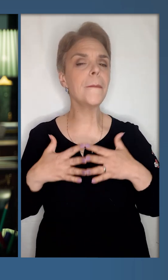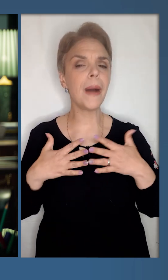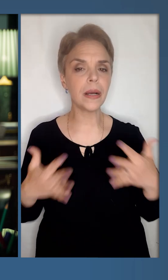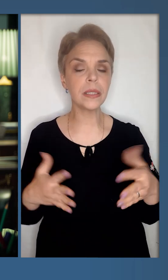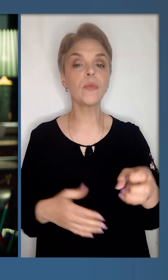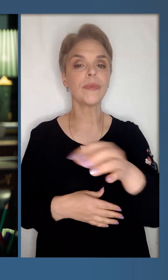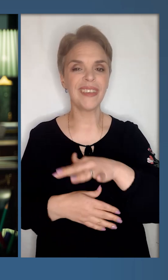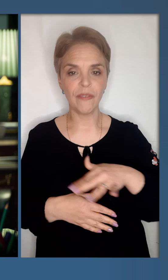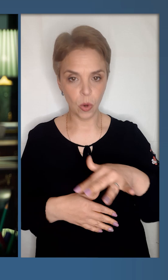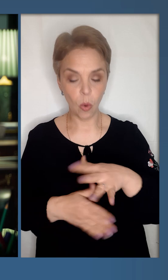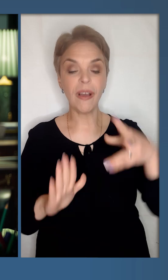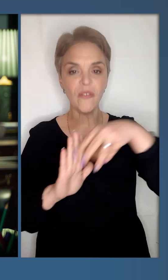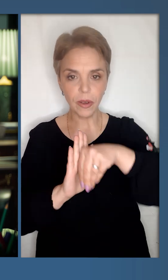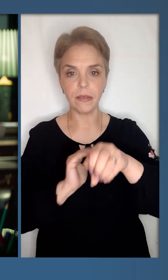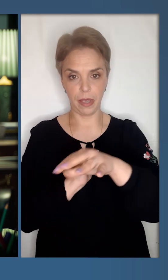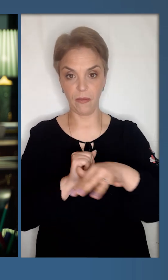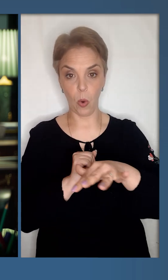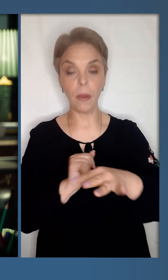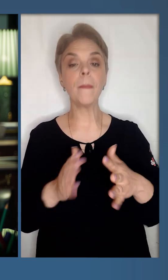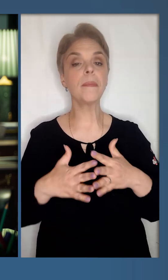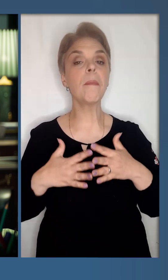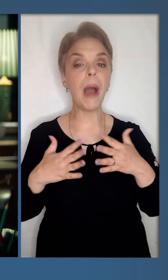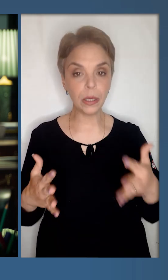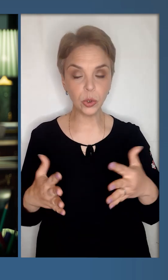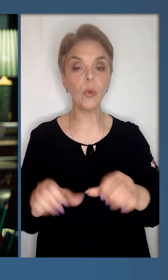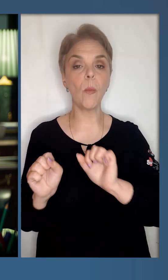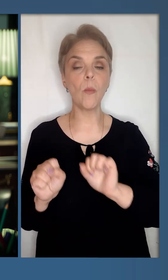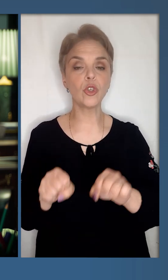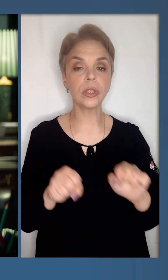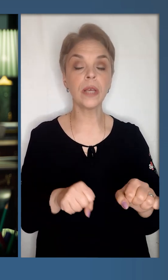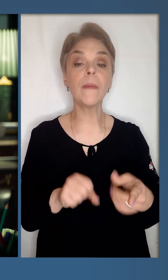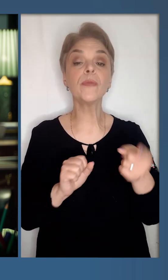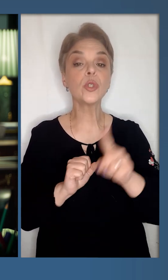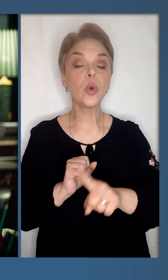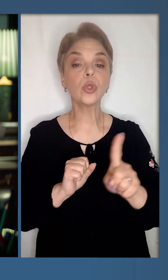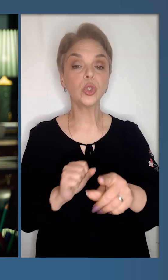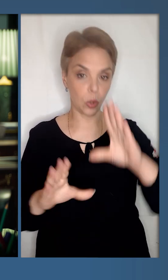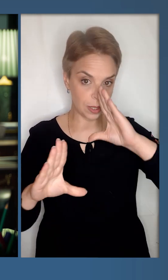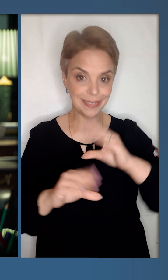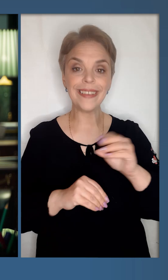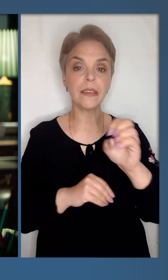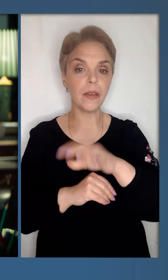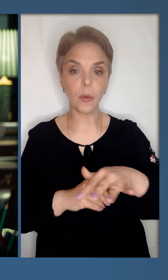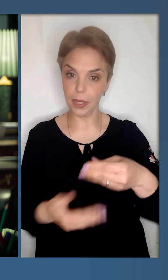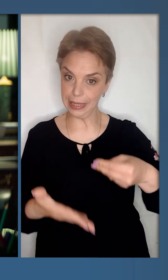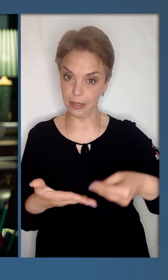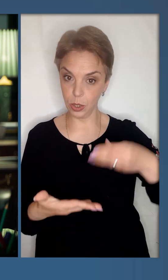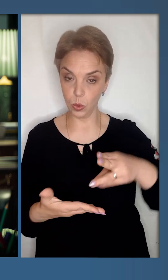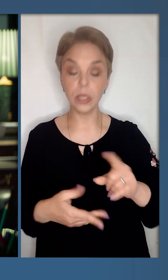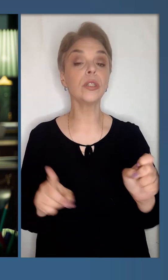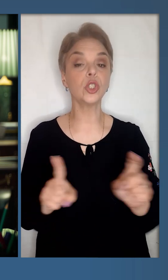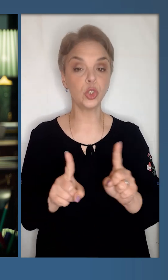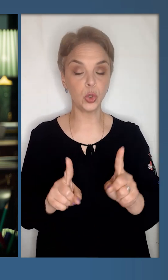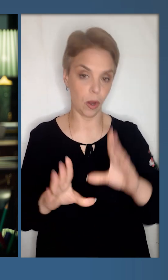буде максимум Європи в Європі. Максимум можливого із того, на що здатні європейські